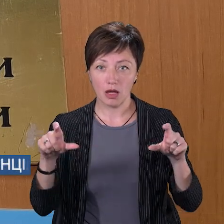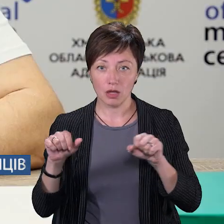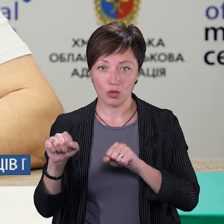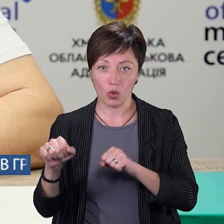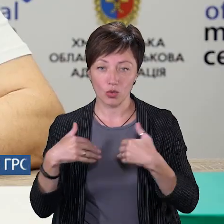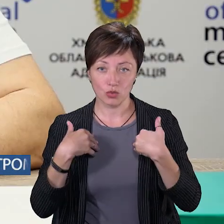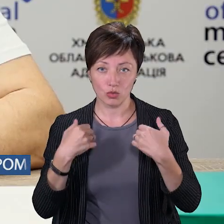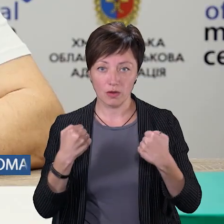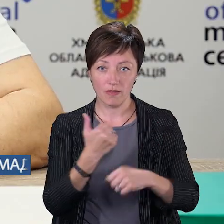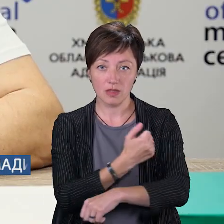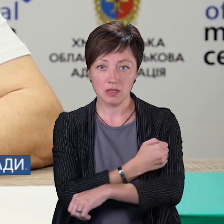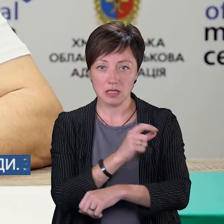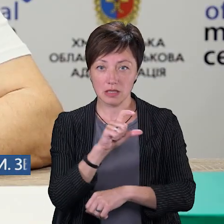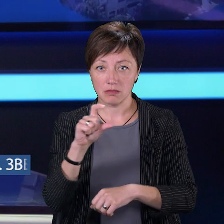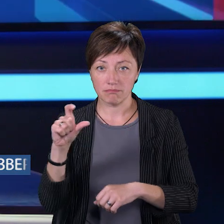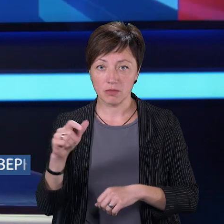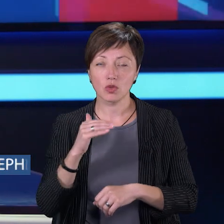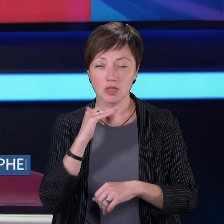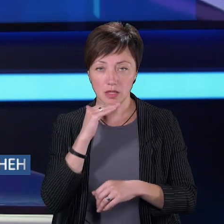здоров'я. Вакцина є в достатній кількості.